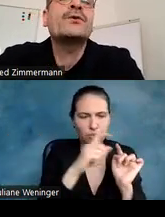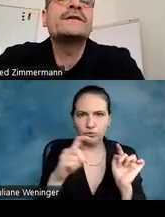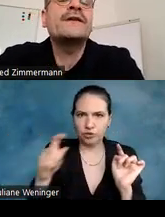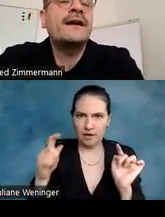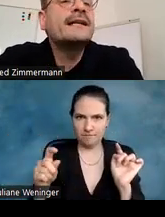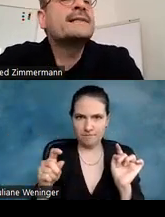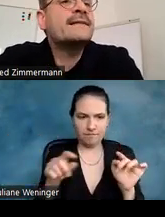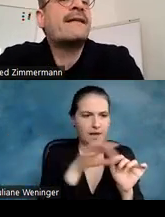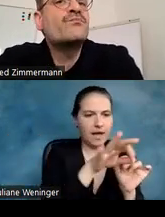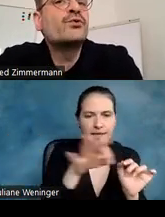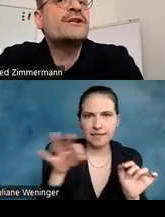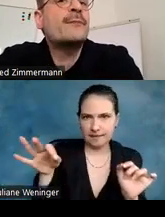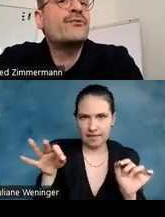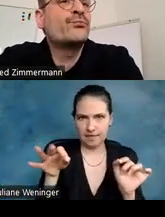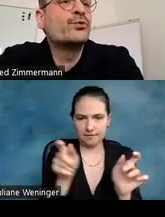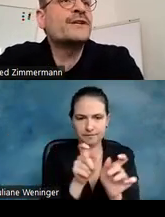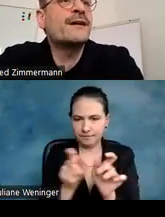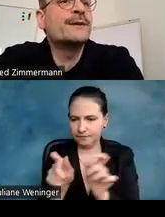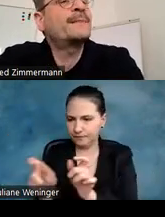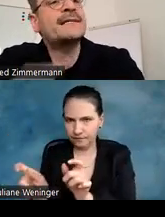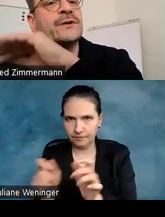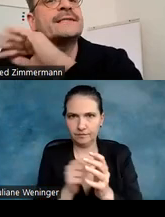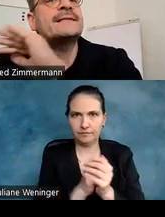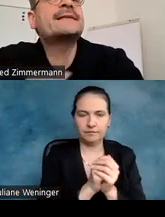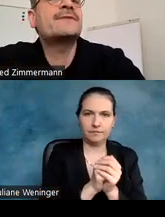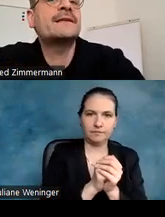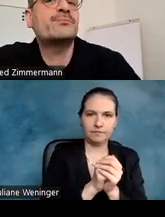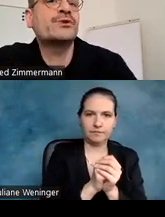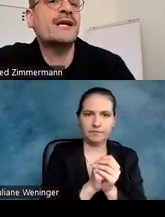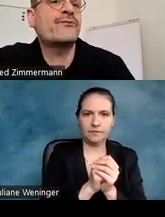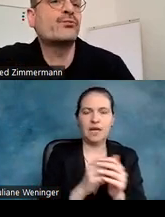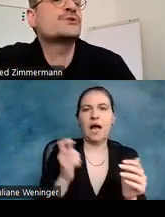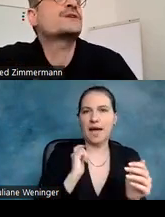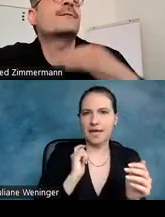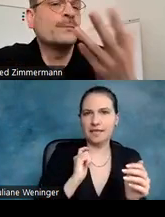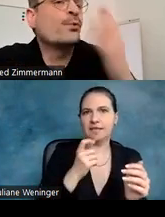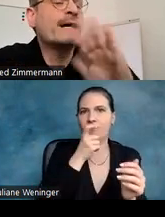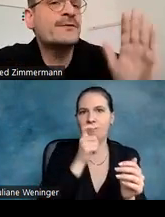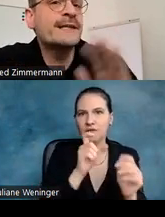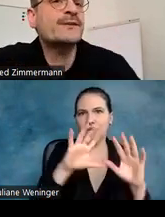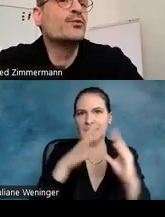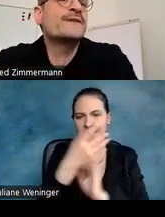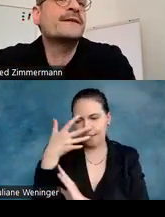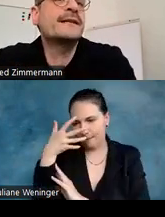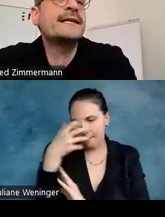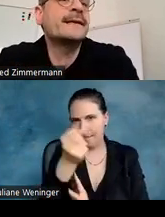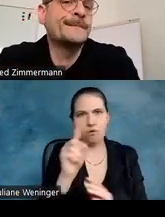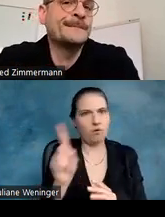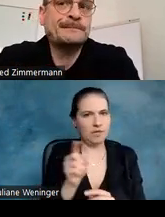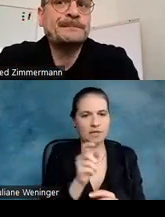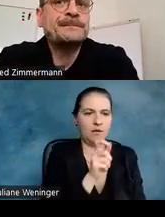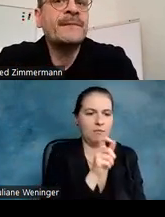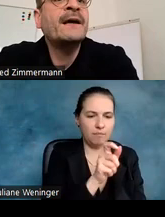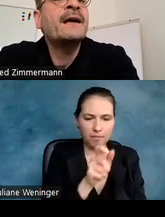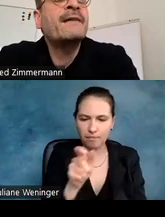und liest dann Buchstabe für Buchstabe. Ansonsten lesen wir nicht Buchstabe für Buchstabe oder zumindest geübte Lesende.